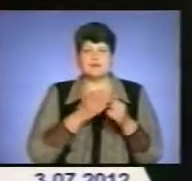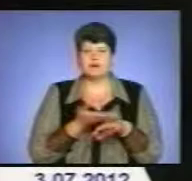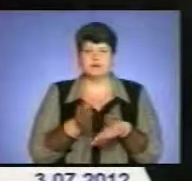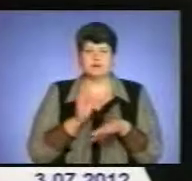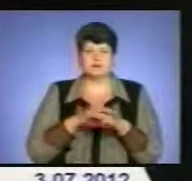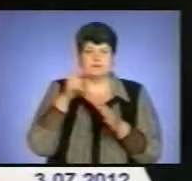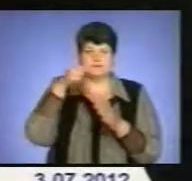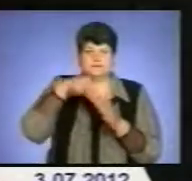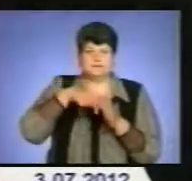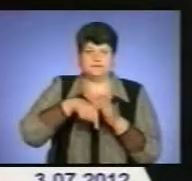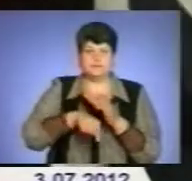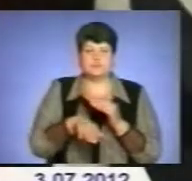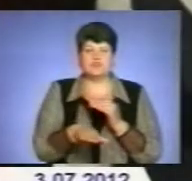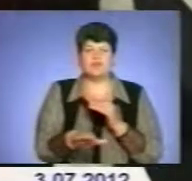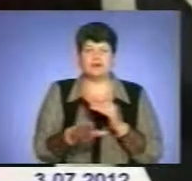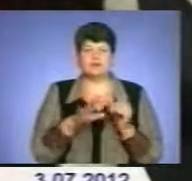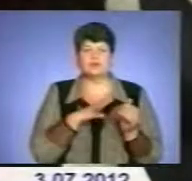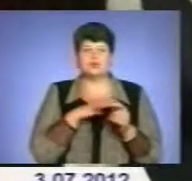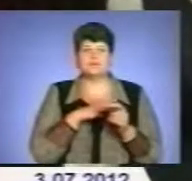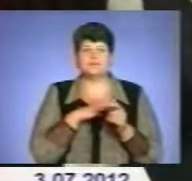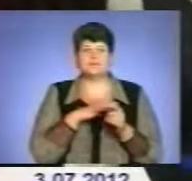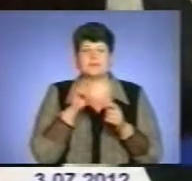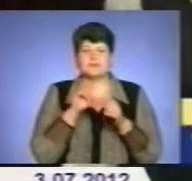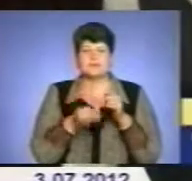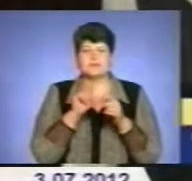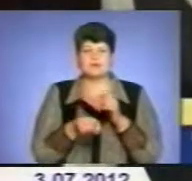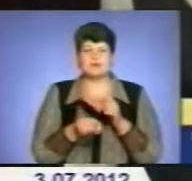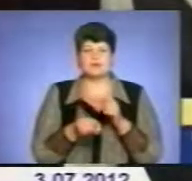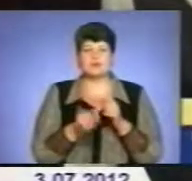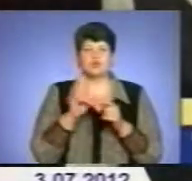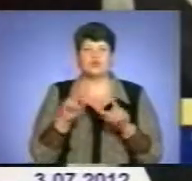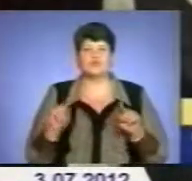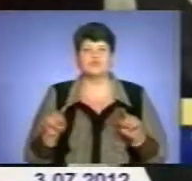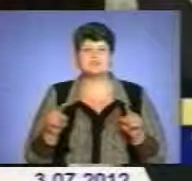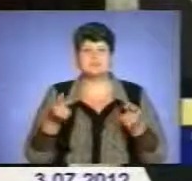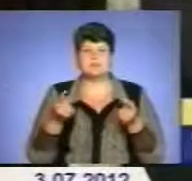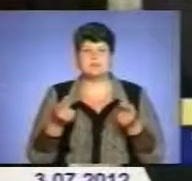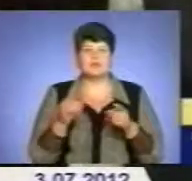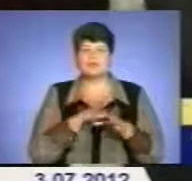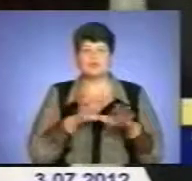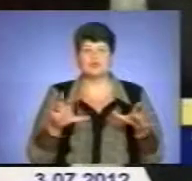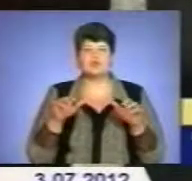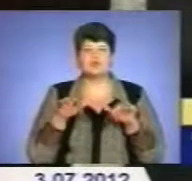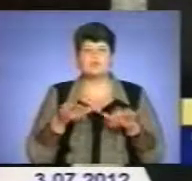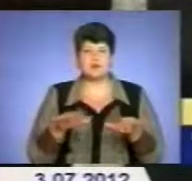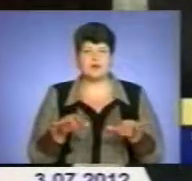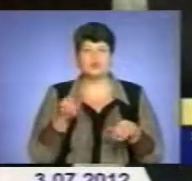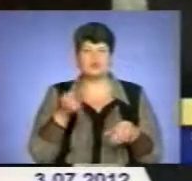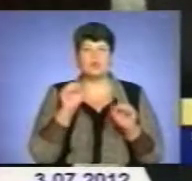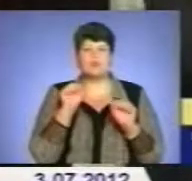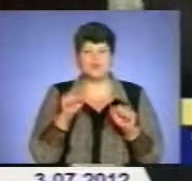де проводили допити. Хто був тільки затриманий і не заведені справи, того можна було тут